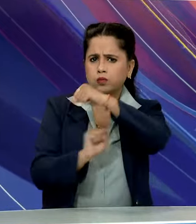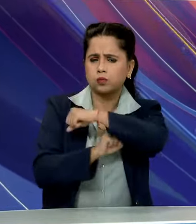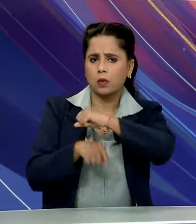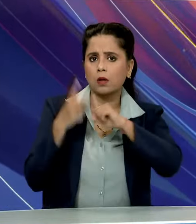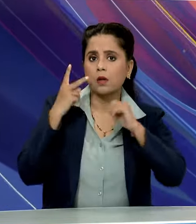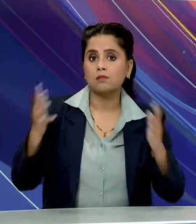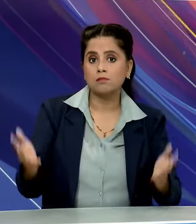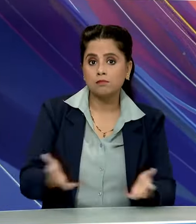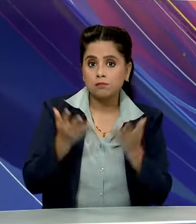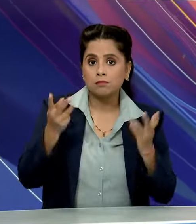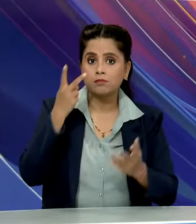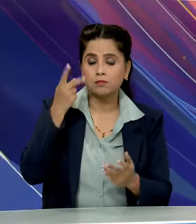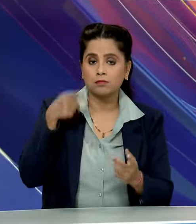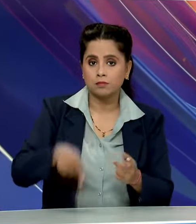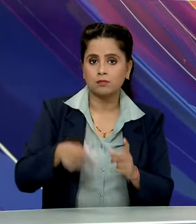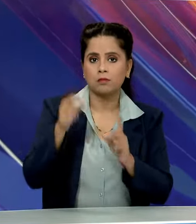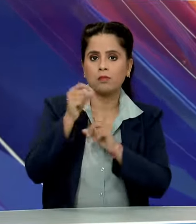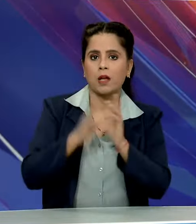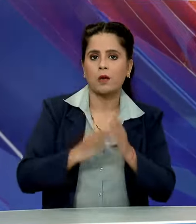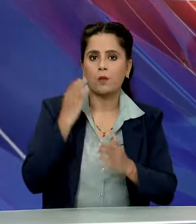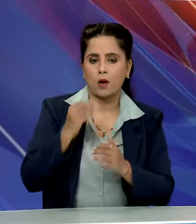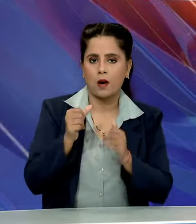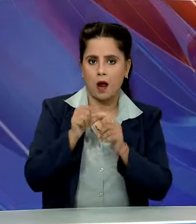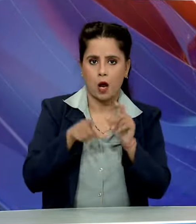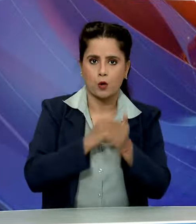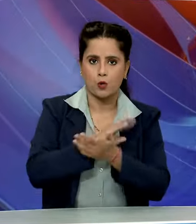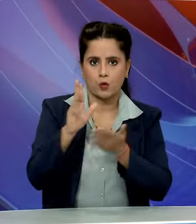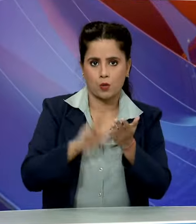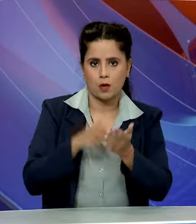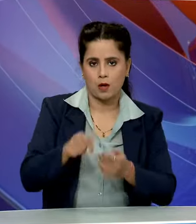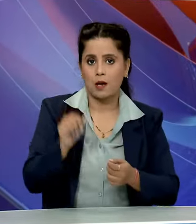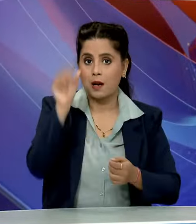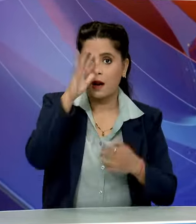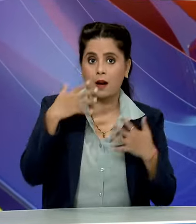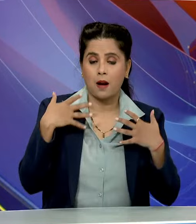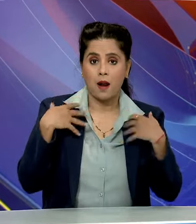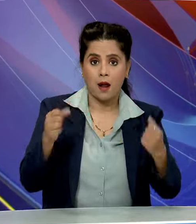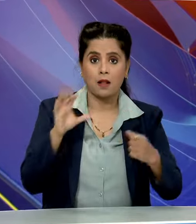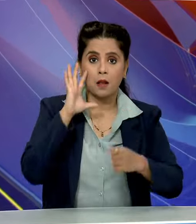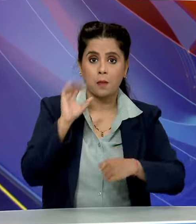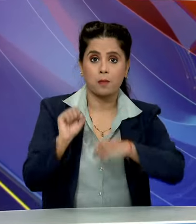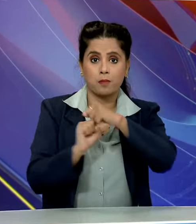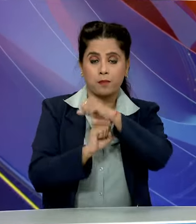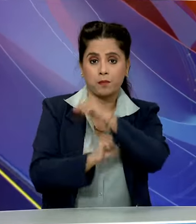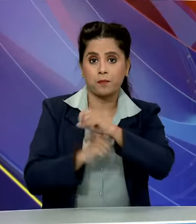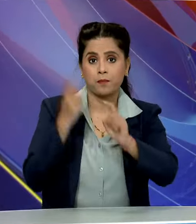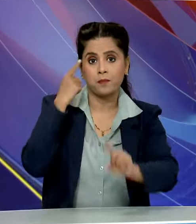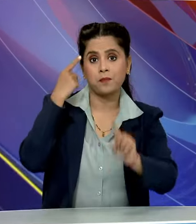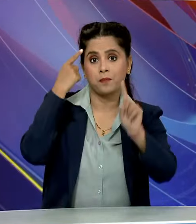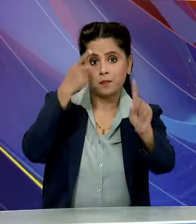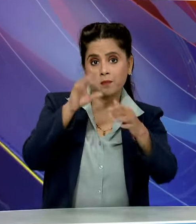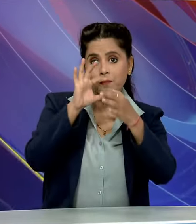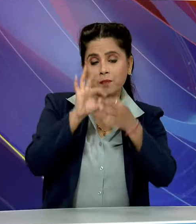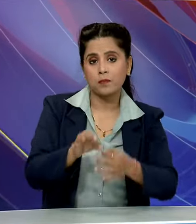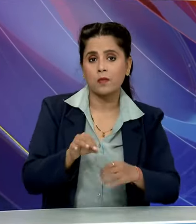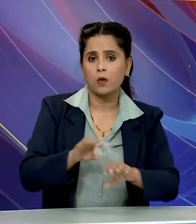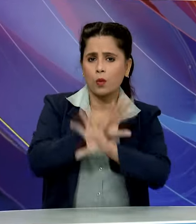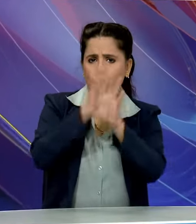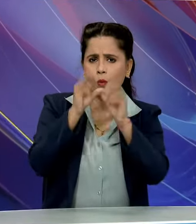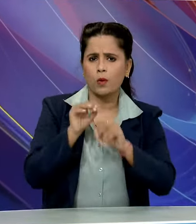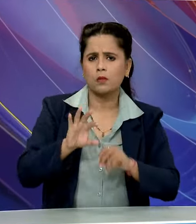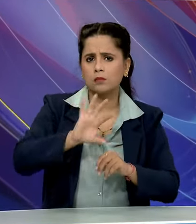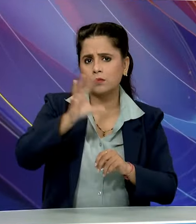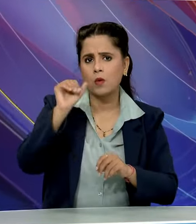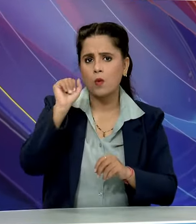बढ़ावा देने के लिए प्रधान मंत्री आयुष्मान भारत स्वास्ते बुन्यादी धाचा मिशन के तहत पूरे प्रदेश में